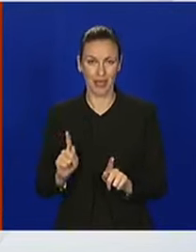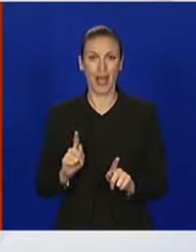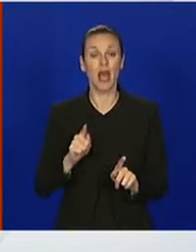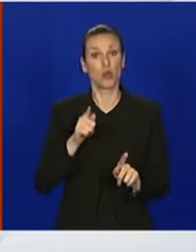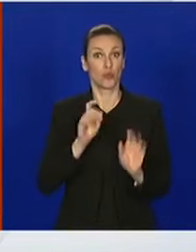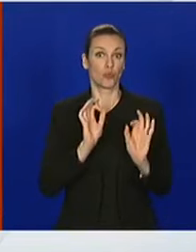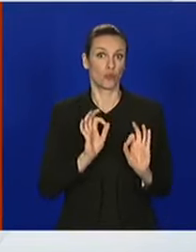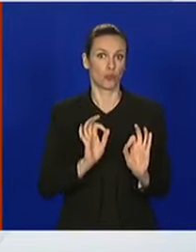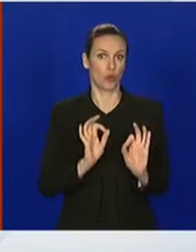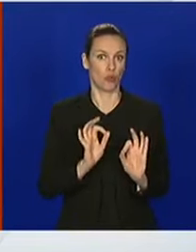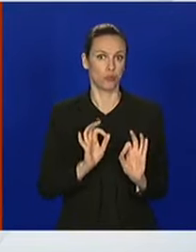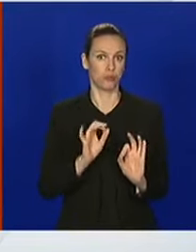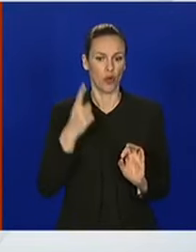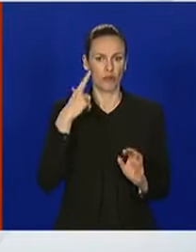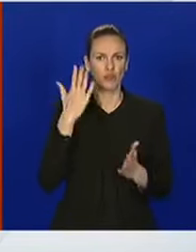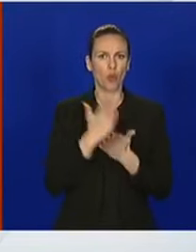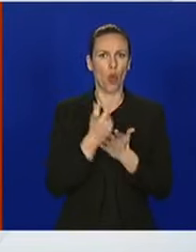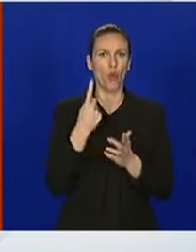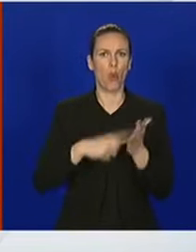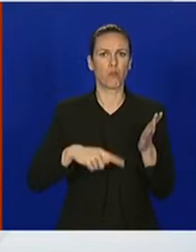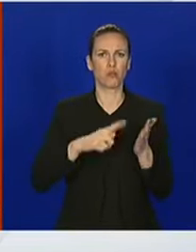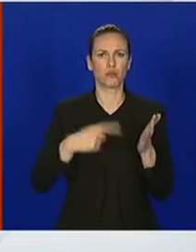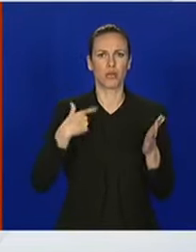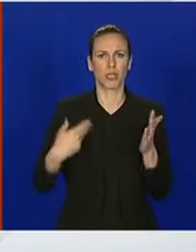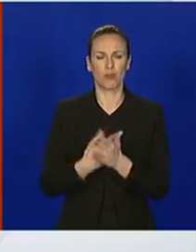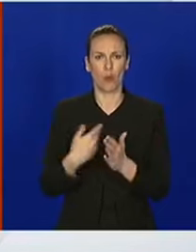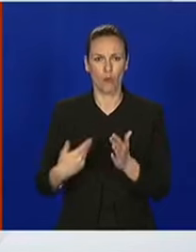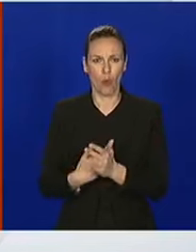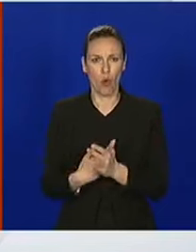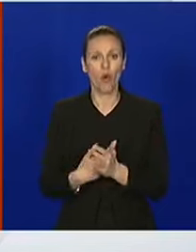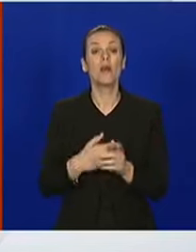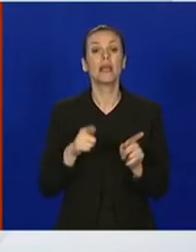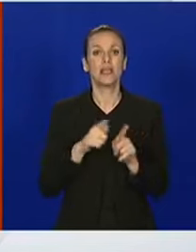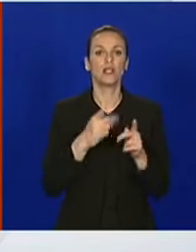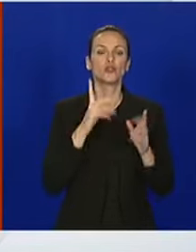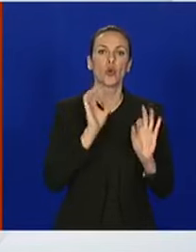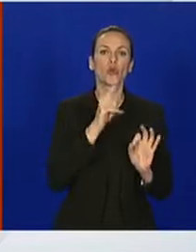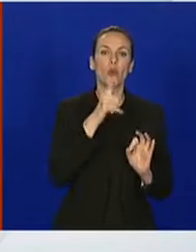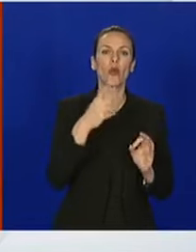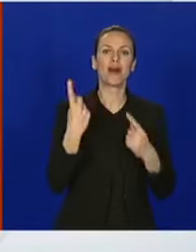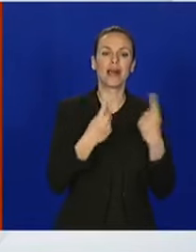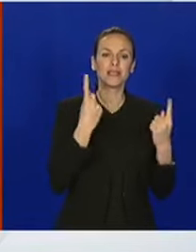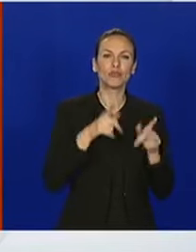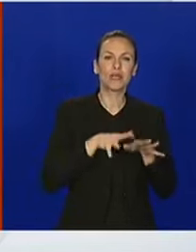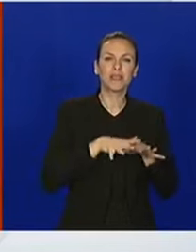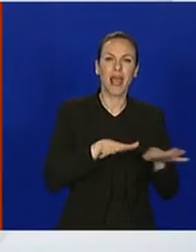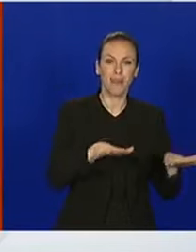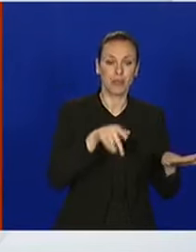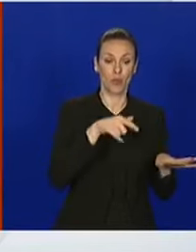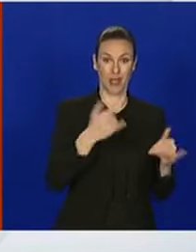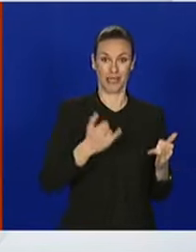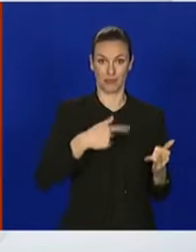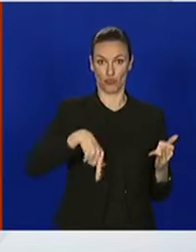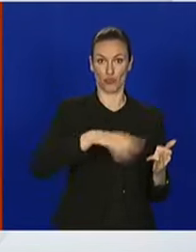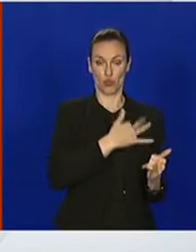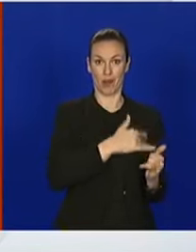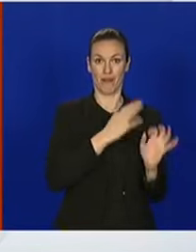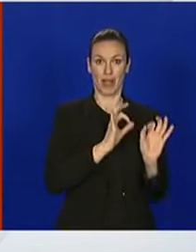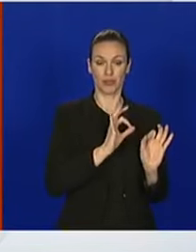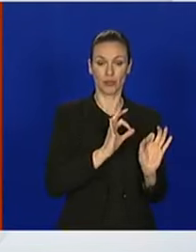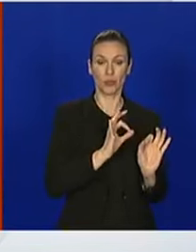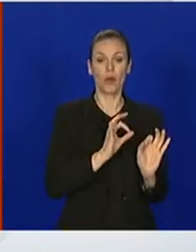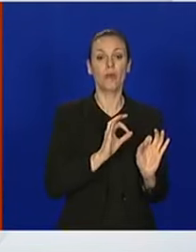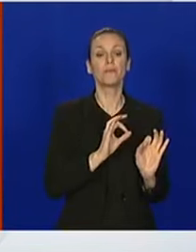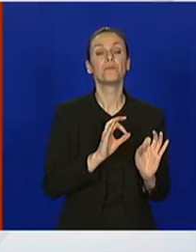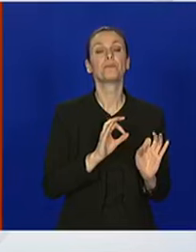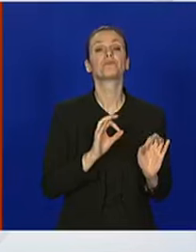dobro, rekli smo više puta, i zahvaljujući epidemiološkoj situaciji koju imamo. To